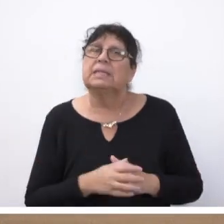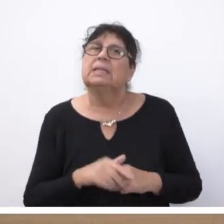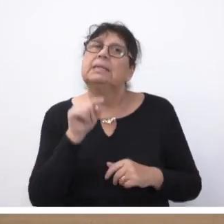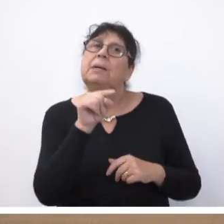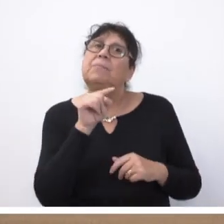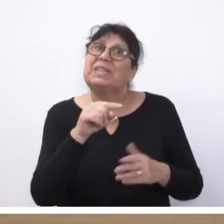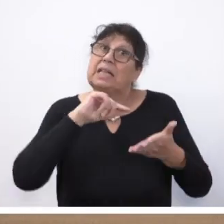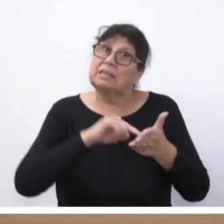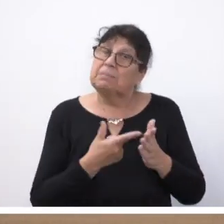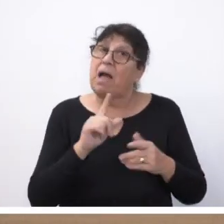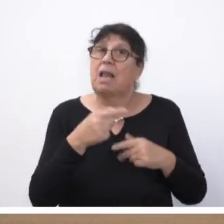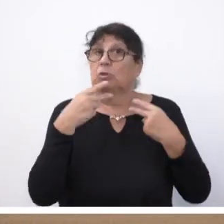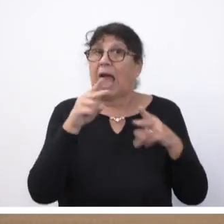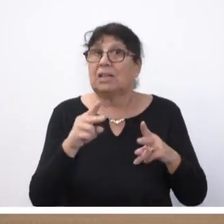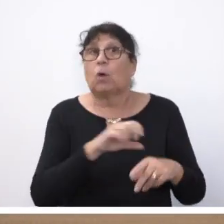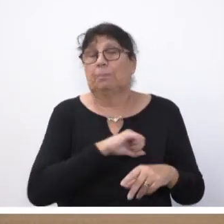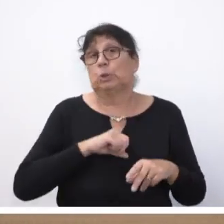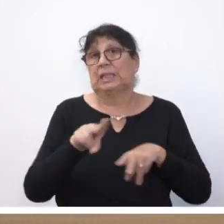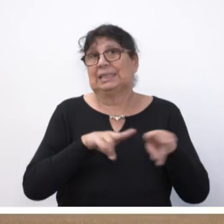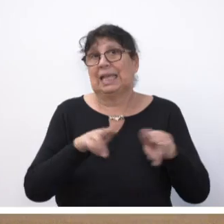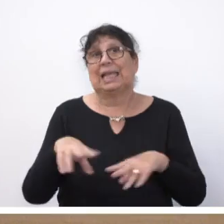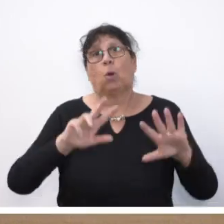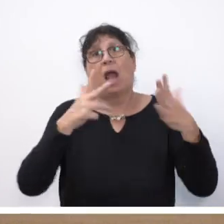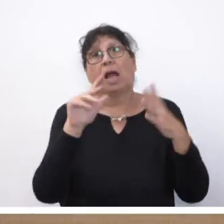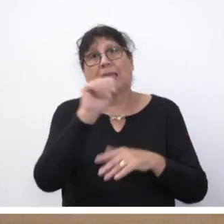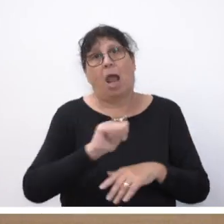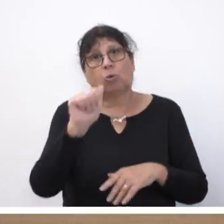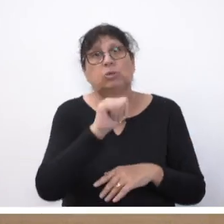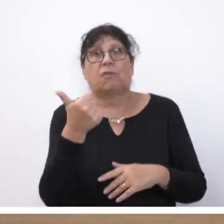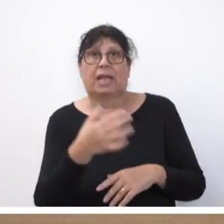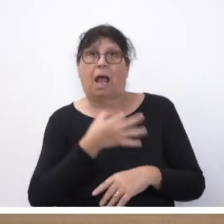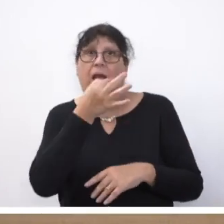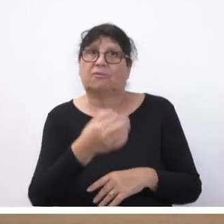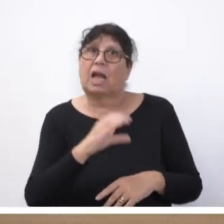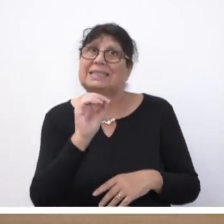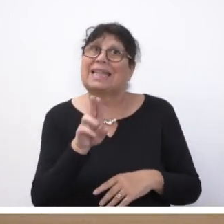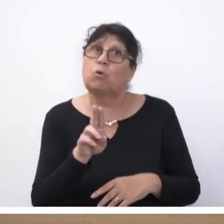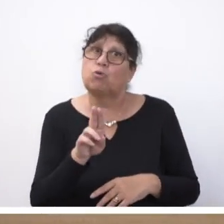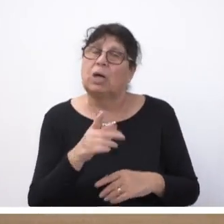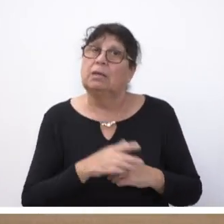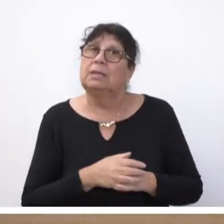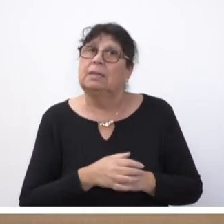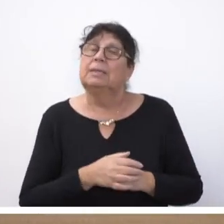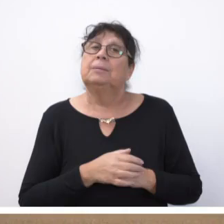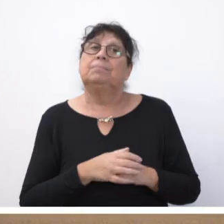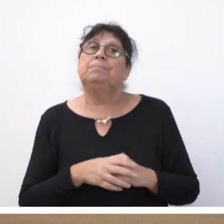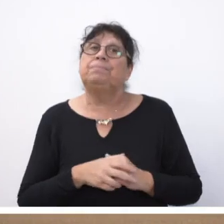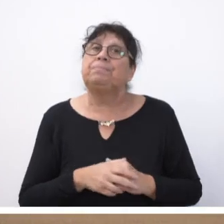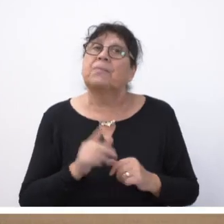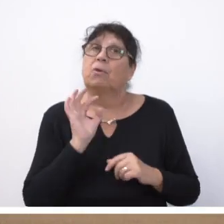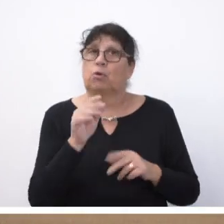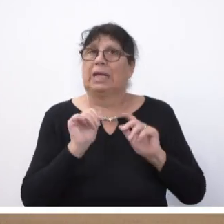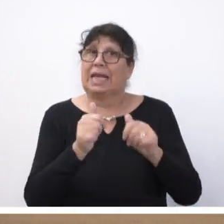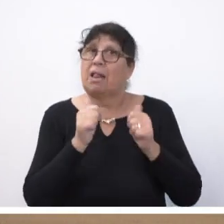dieses Mal aus der Antwort der Bundesregierung vom 8. August auf eine parlamentarische Anfrage der CDU, CSU-Bundestagsfraktion zu den Hilfen für die